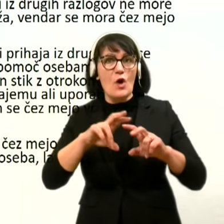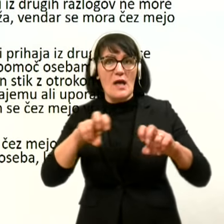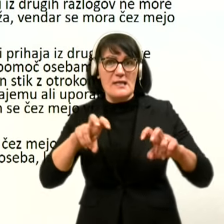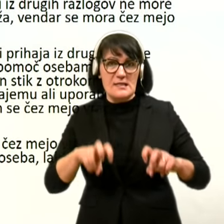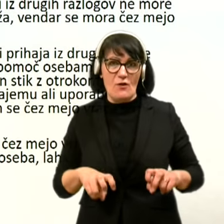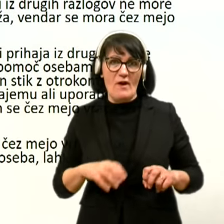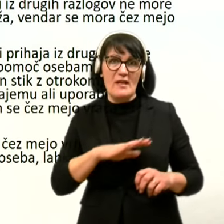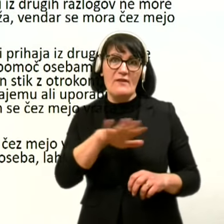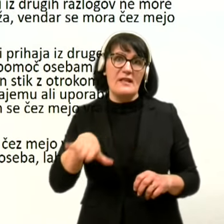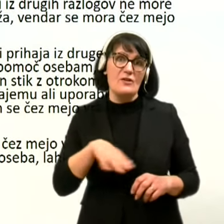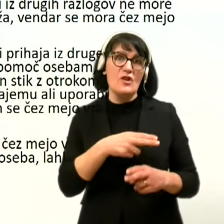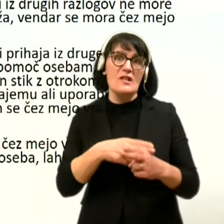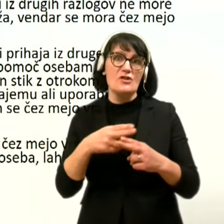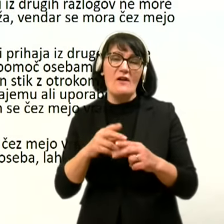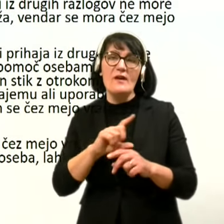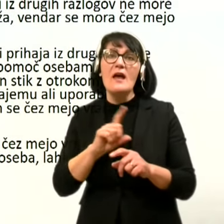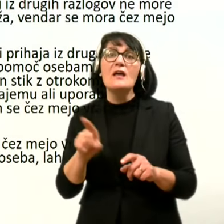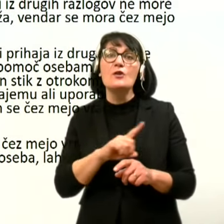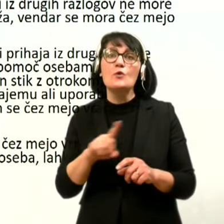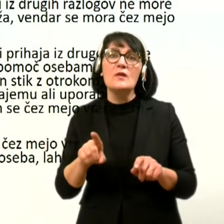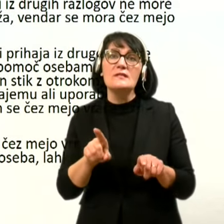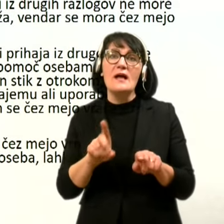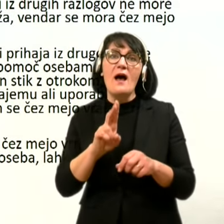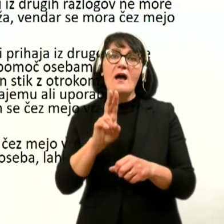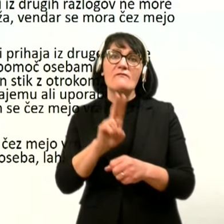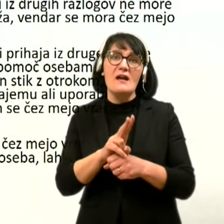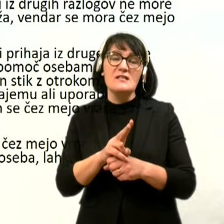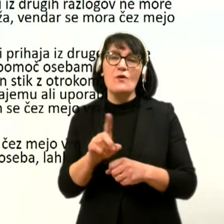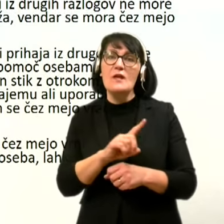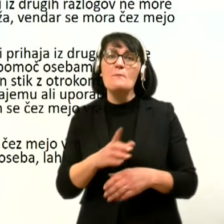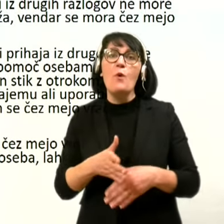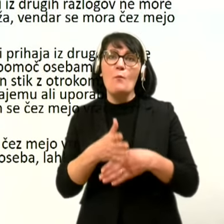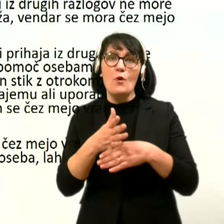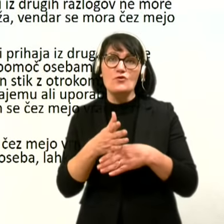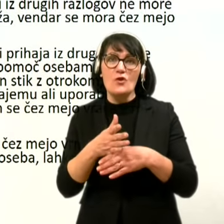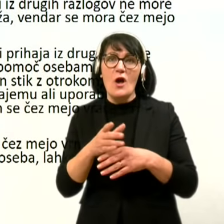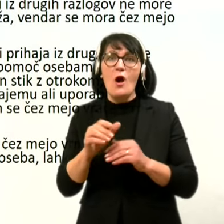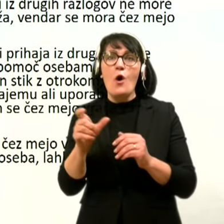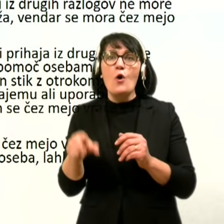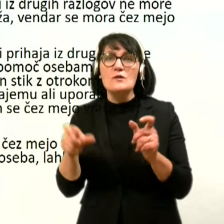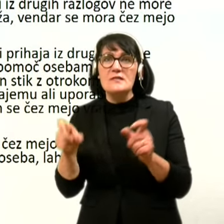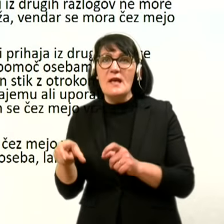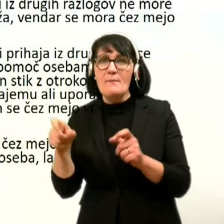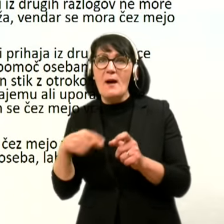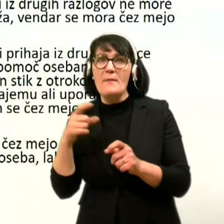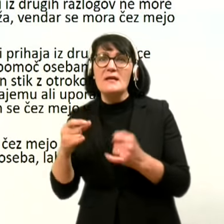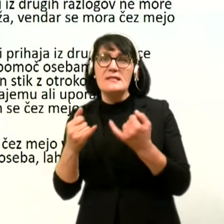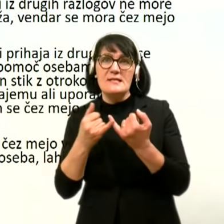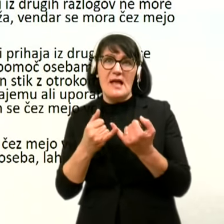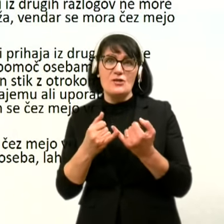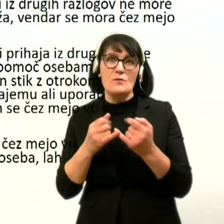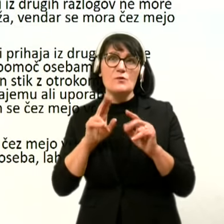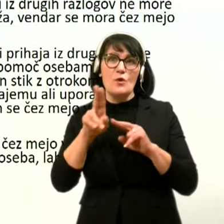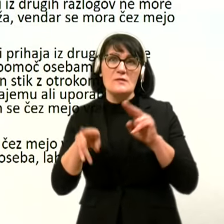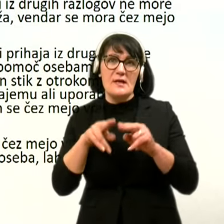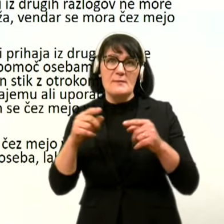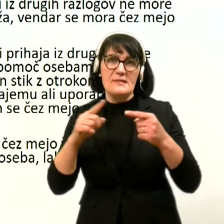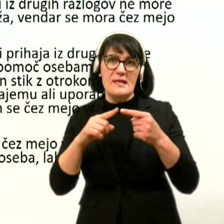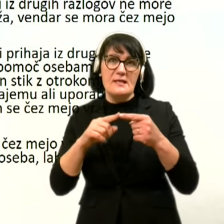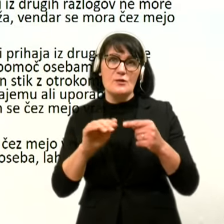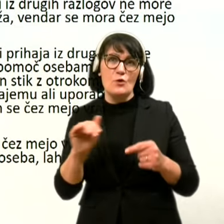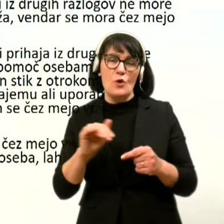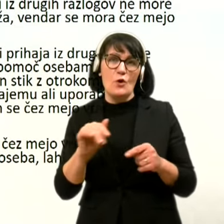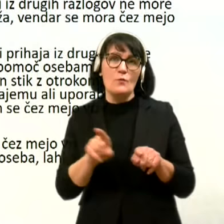državi, pa tudi za varstvo in pomoč osebam, ki potrebujajo podporo, za starševsko skrb, stik z otrokom,